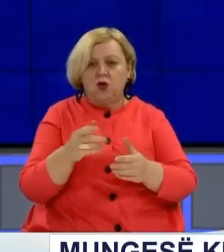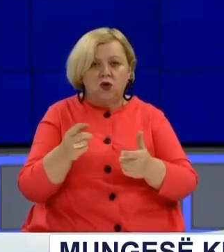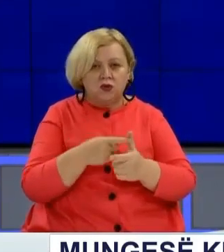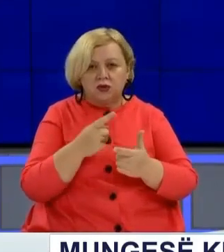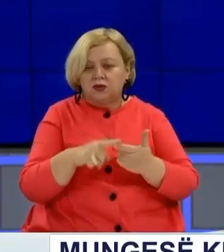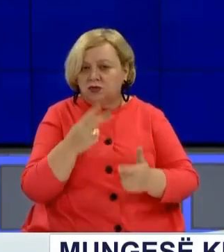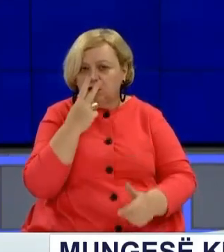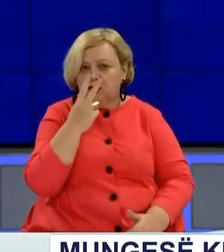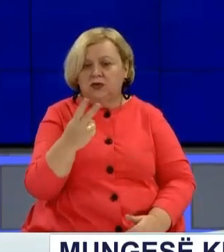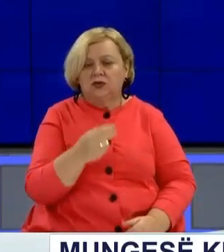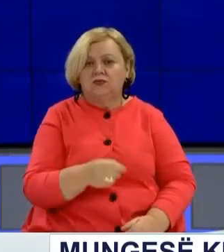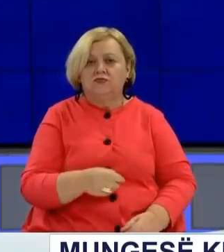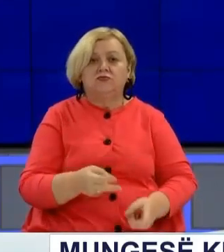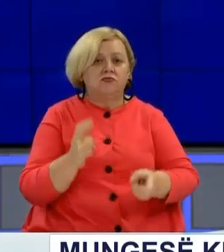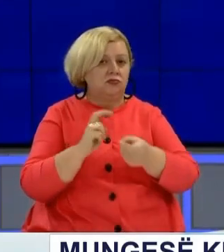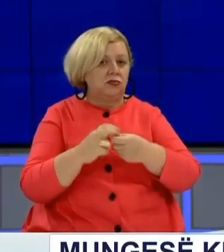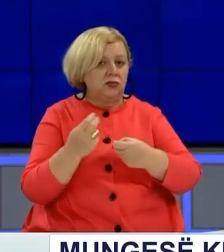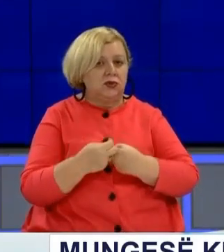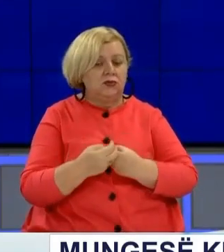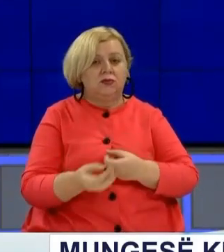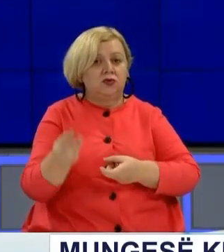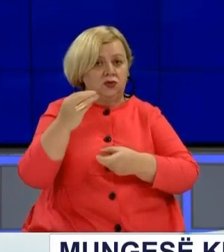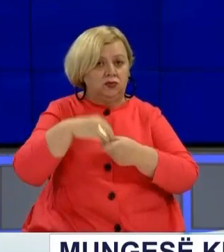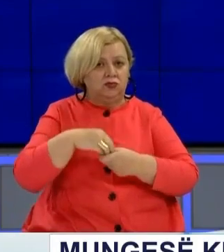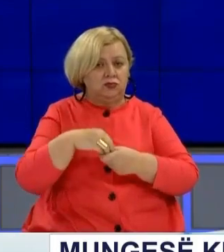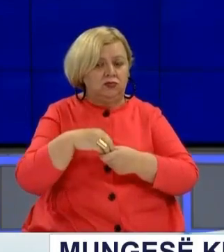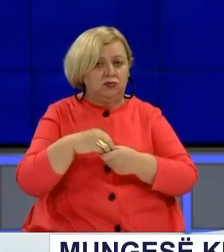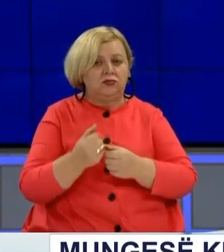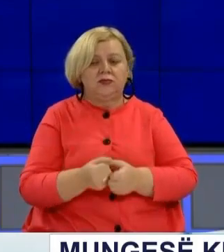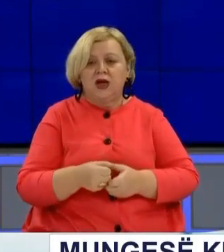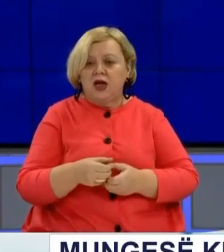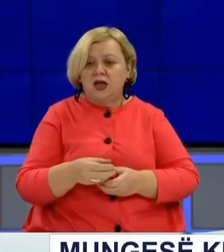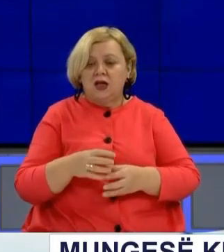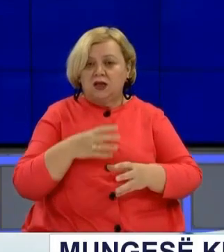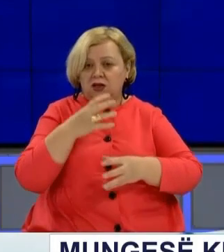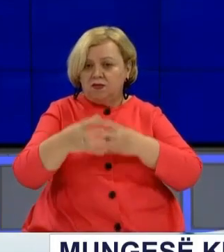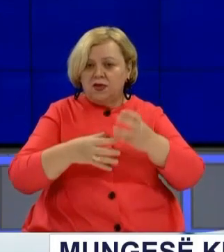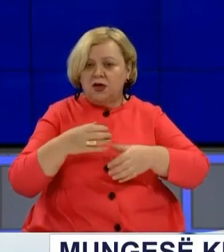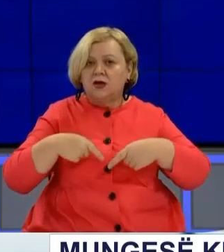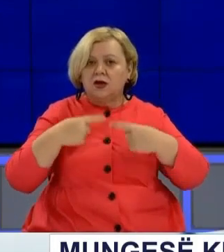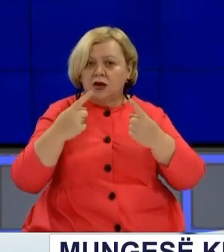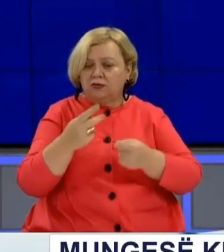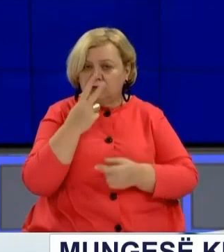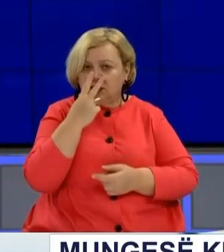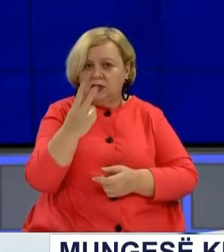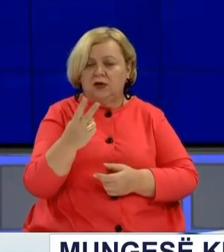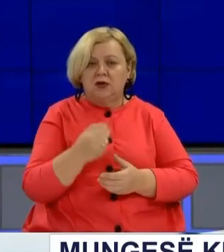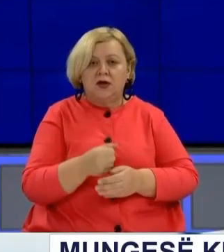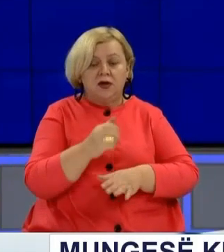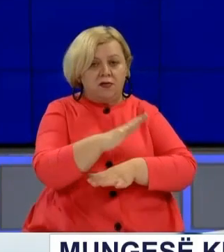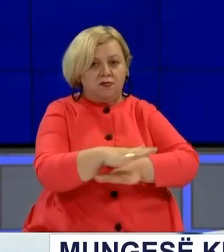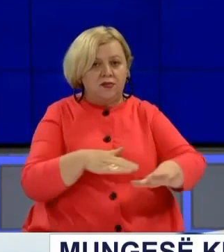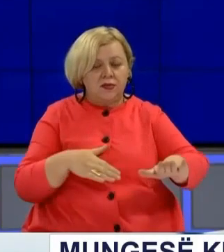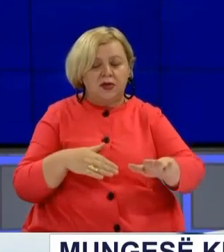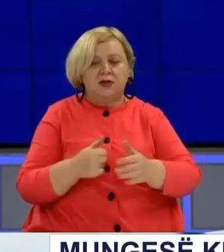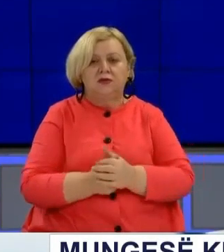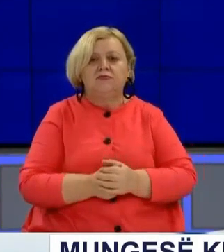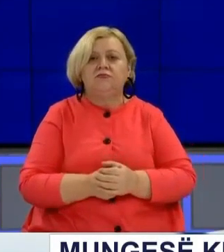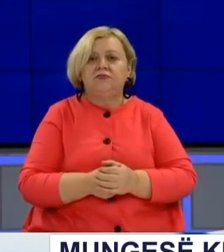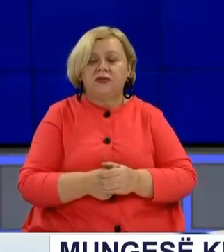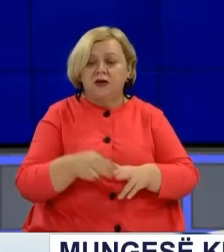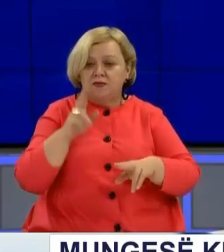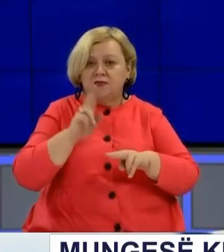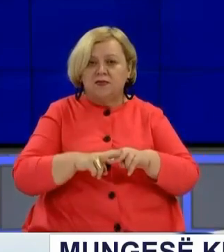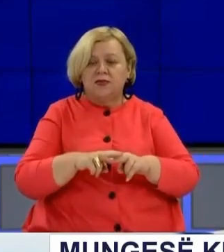shiet mundësia zgjërimit të koalicioni qeverises. Të mërkurën e kësaj, jave ishte para partë të mbatë seancëa jërzakonshme për